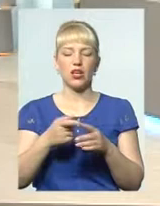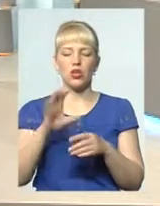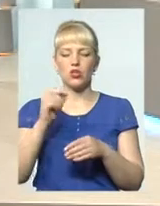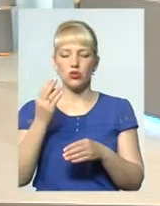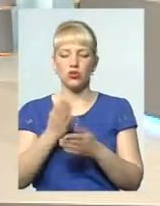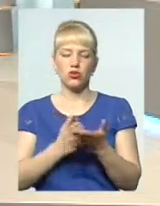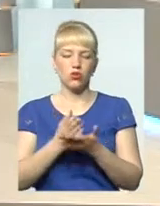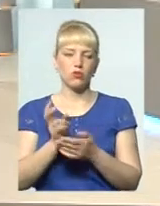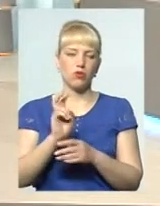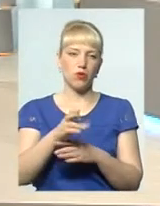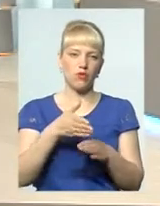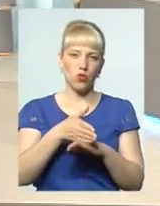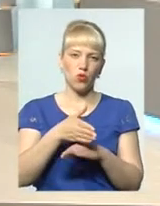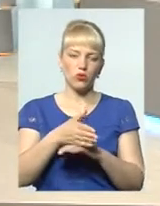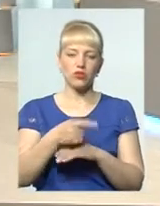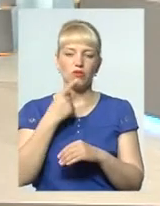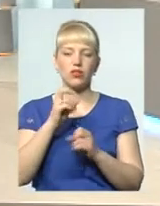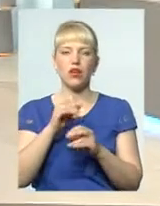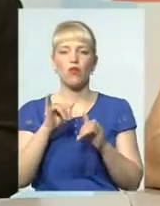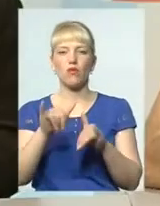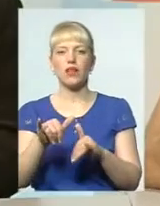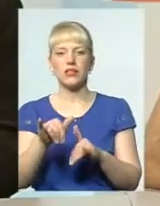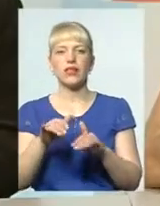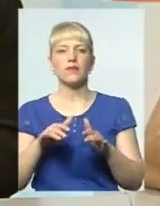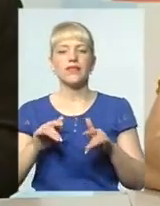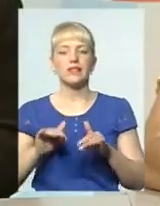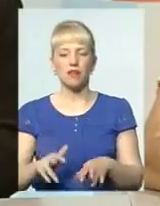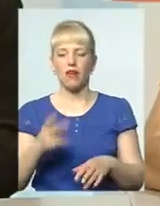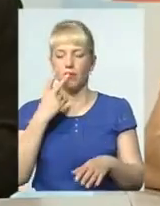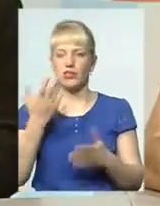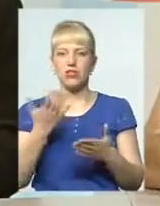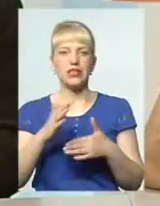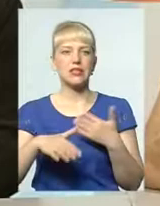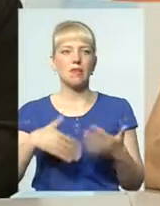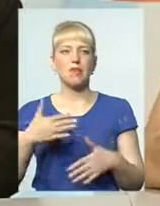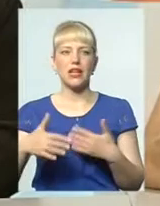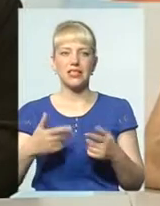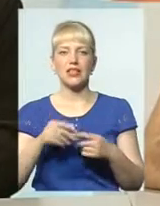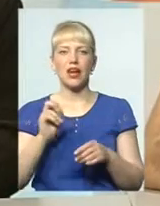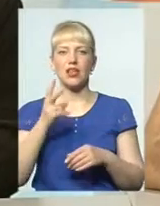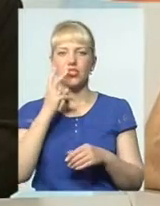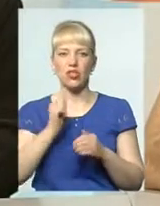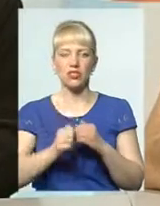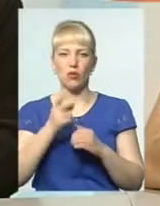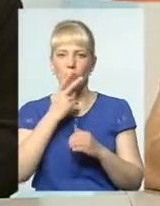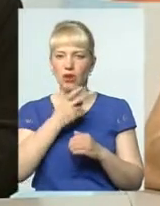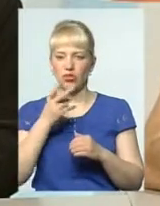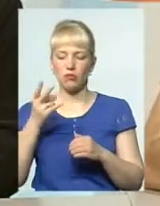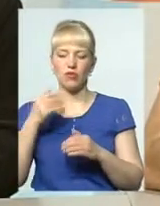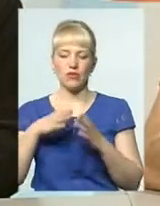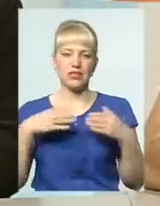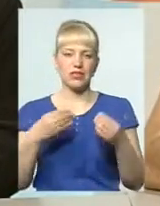як вас справи, що вас коїться, і бачать якийсь безвід. Як ми бачимо, це дуже часто в сім'ях, як ми їздимо,